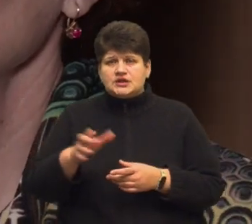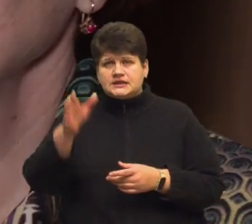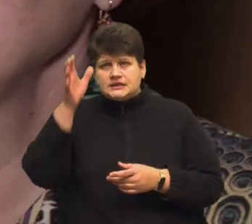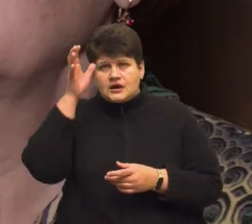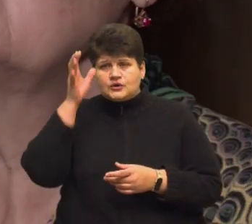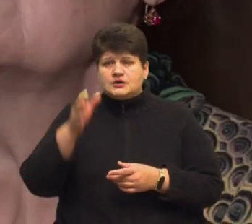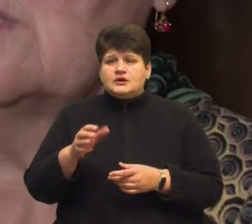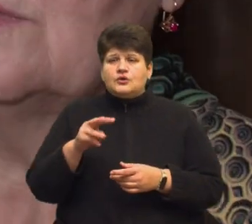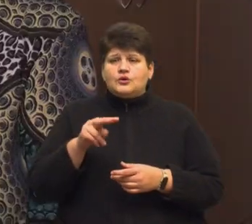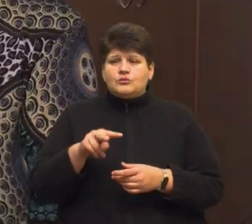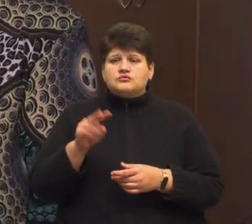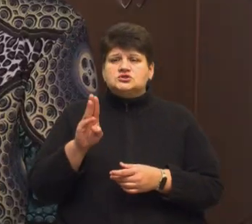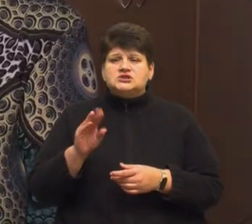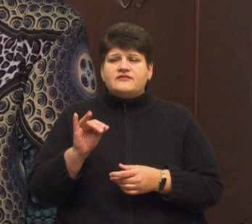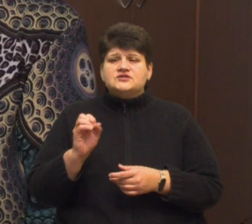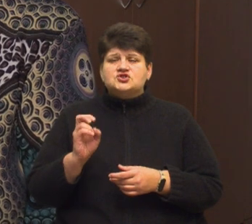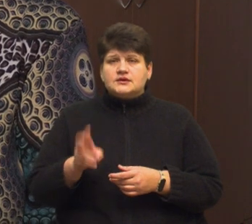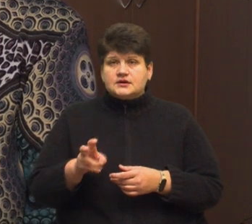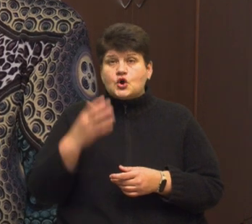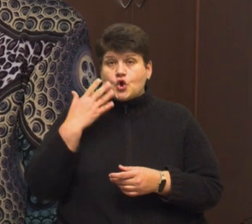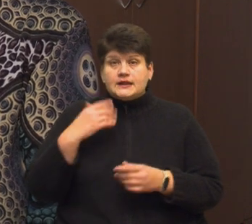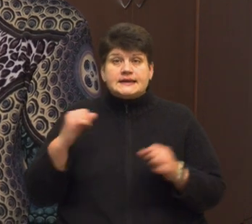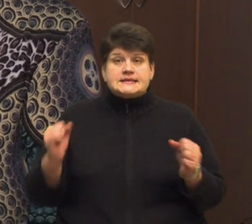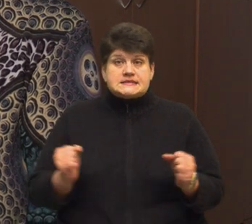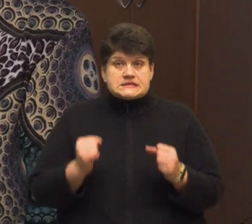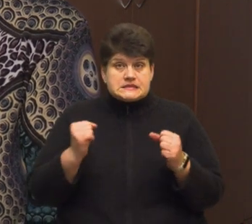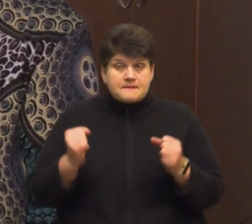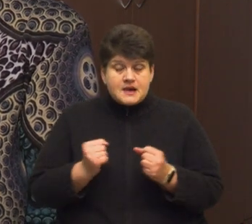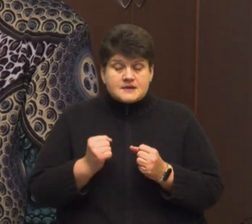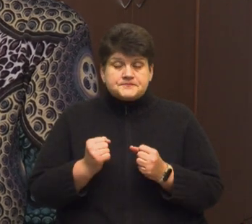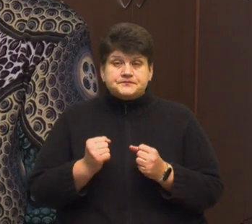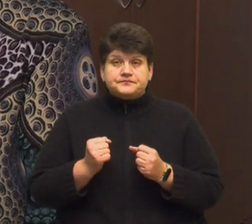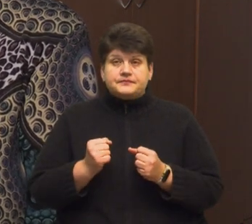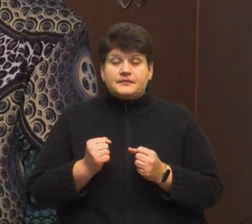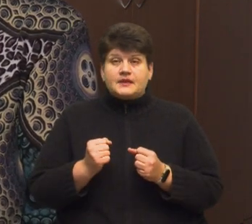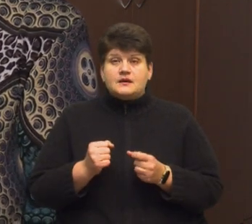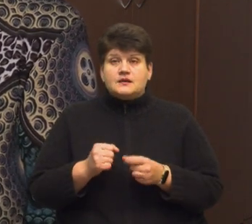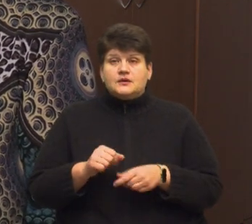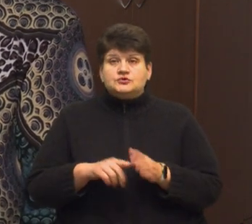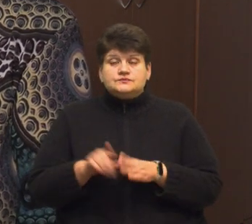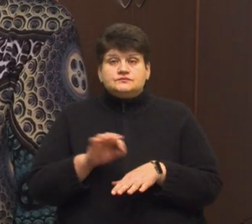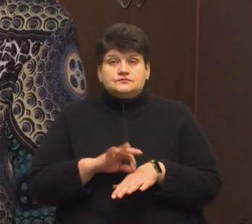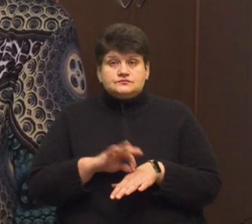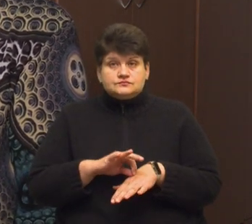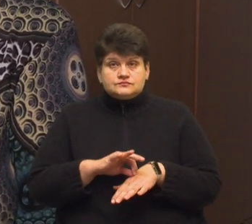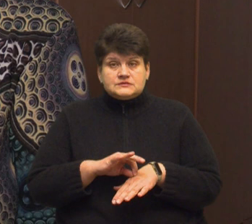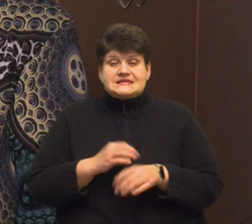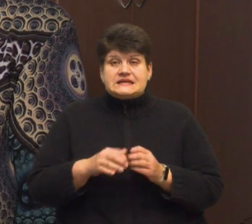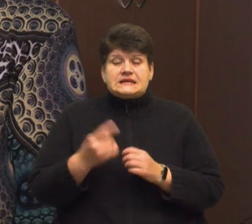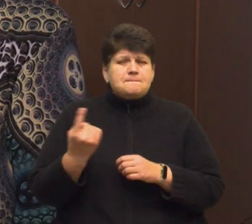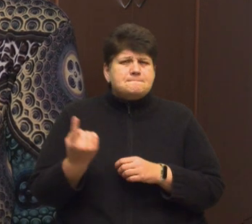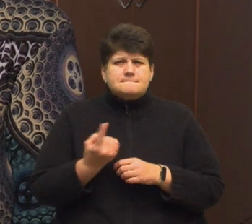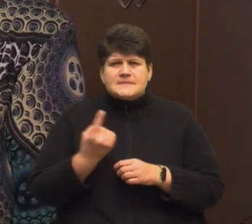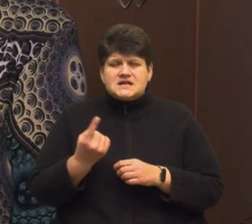Любов Шевчик. «Коли зима, похолодання, гоструються хвороби. Серед них, перш за все,